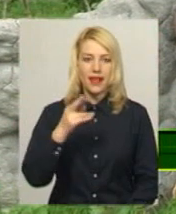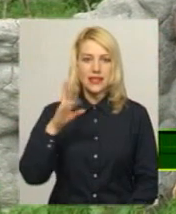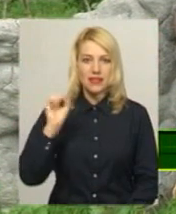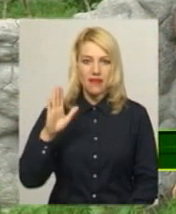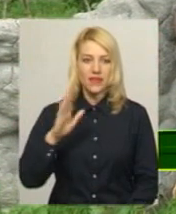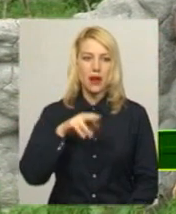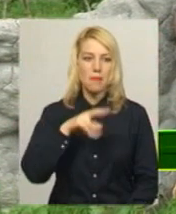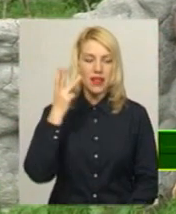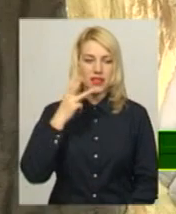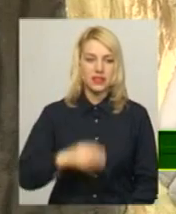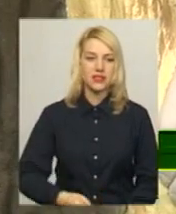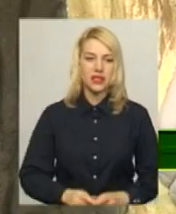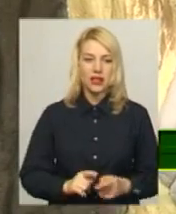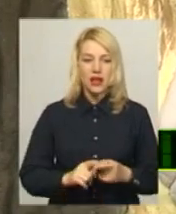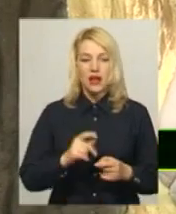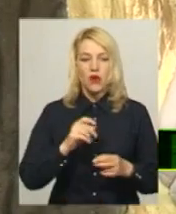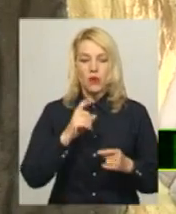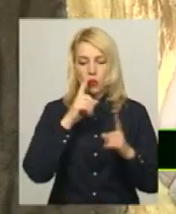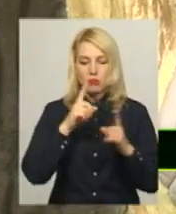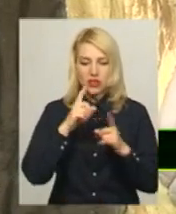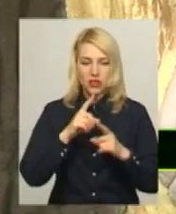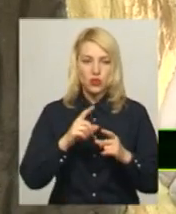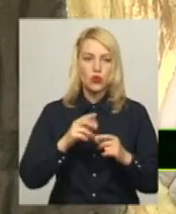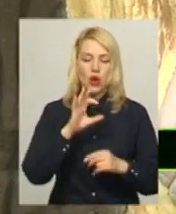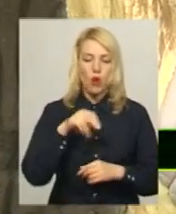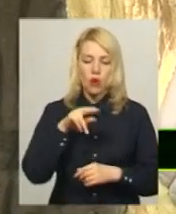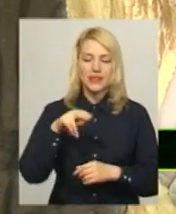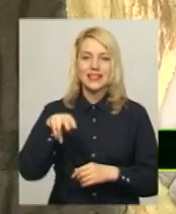Замок Діснея у мініатюрі планують створити у Славуті.